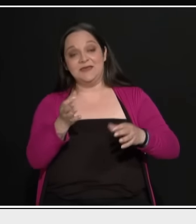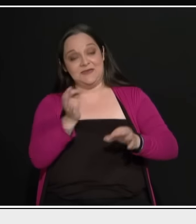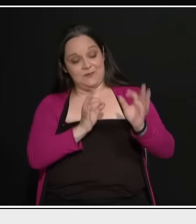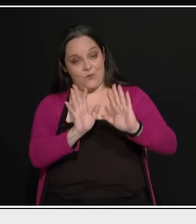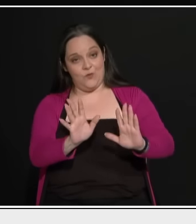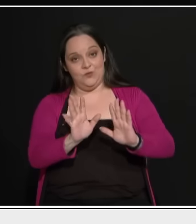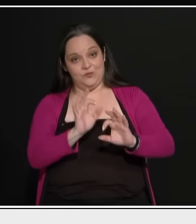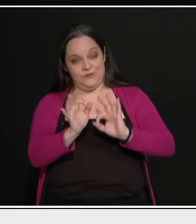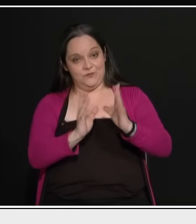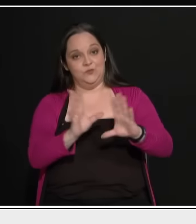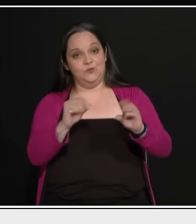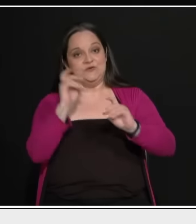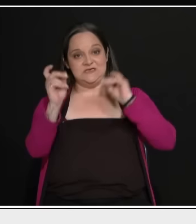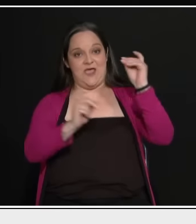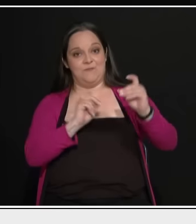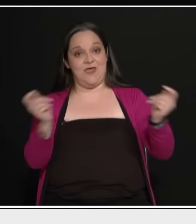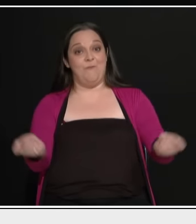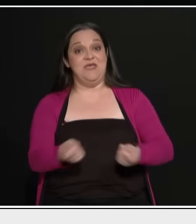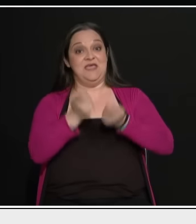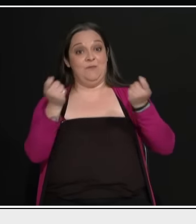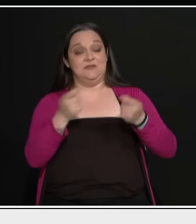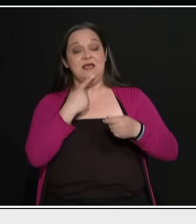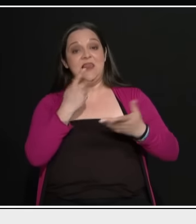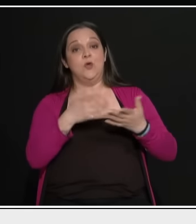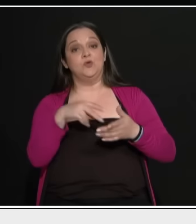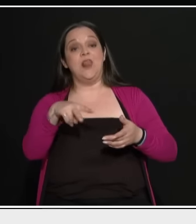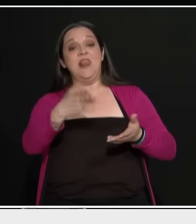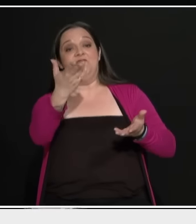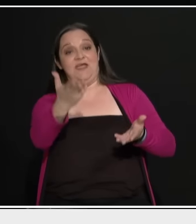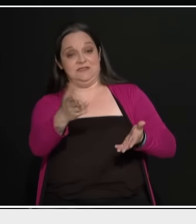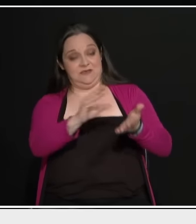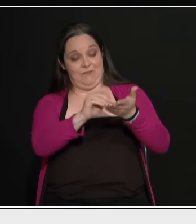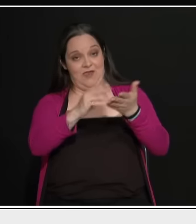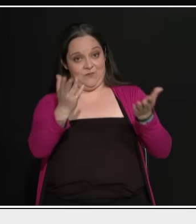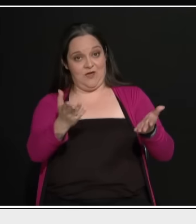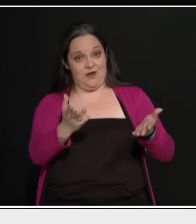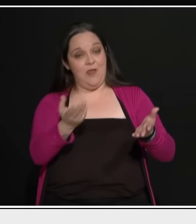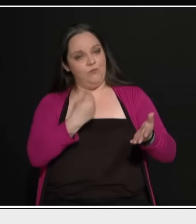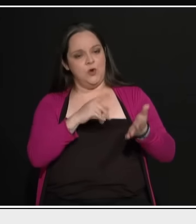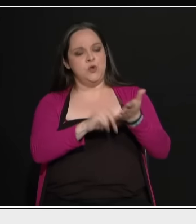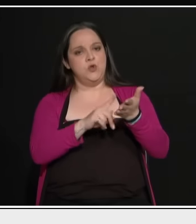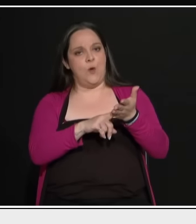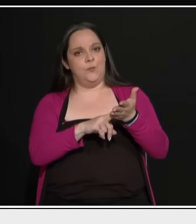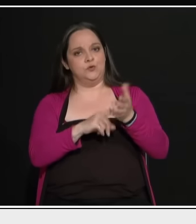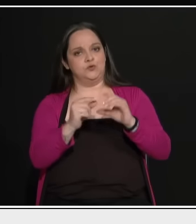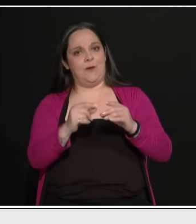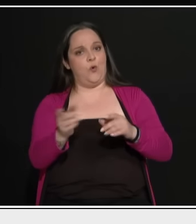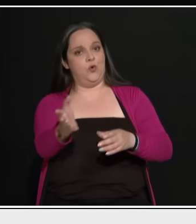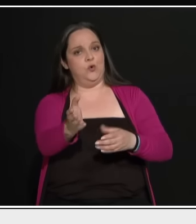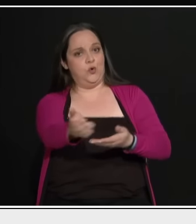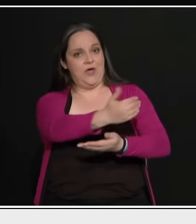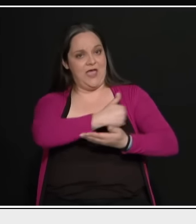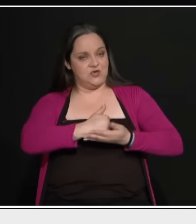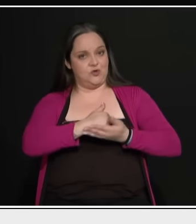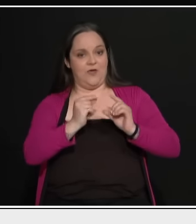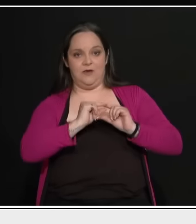αυτοαφή. Ναι, Αλλά θα του δώσουμε κίνητρα. Λέει ο Λεβέντης να μου νομοθετήσουν να δίνω ένα ποσοστό, ένα μερίδιο του κέρδους, 10, 20,